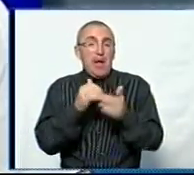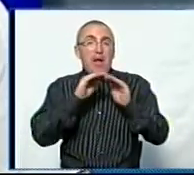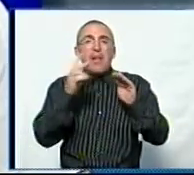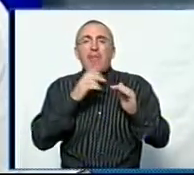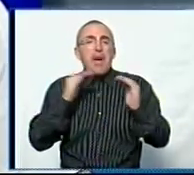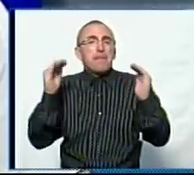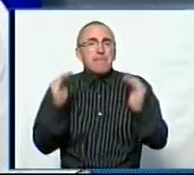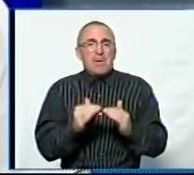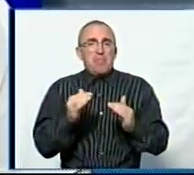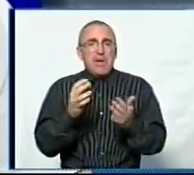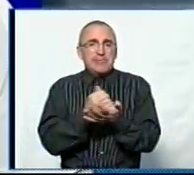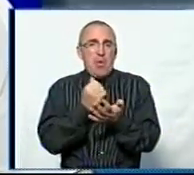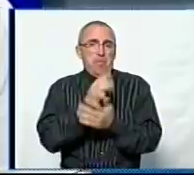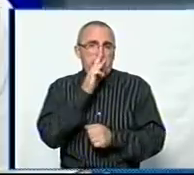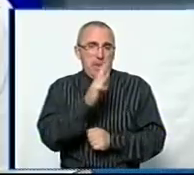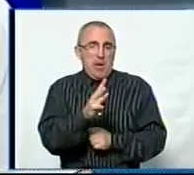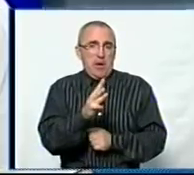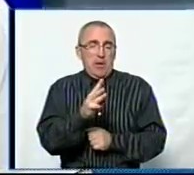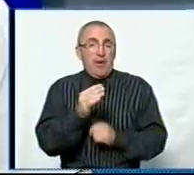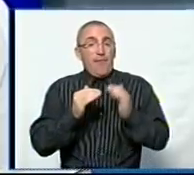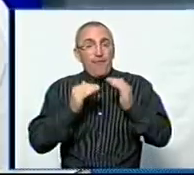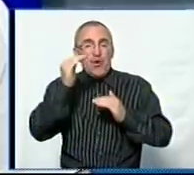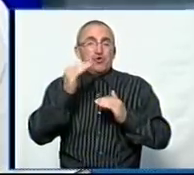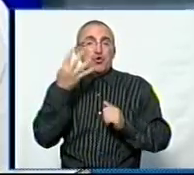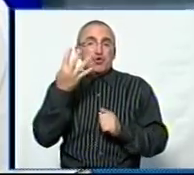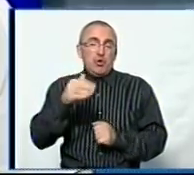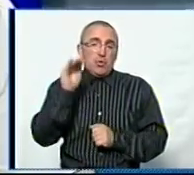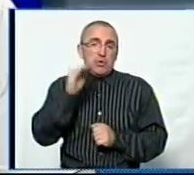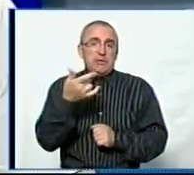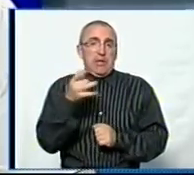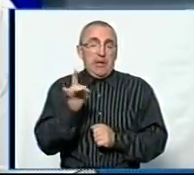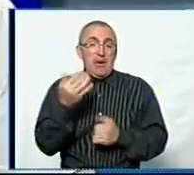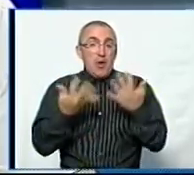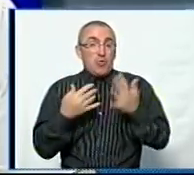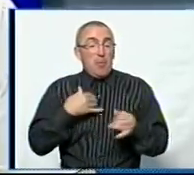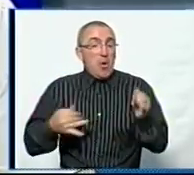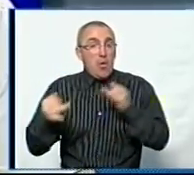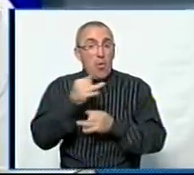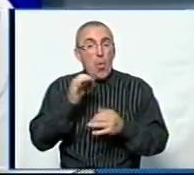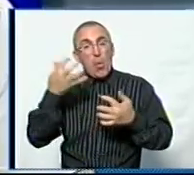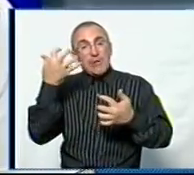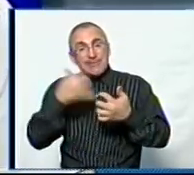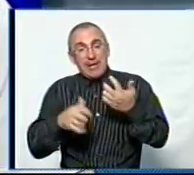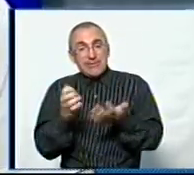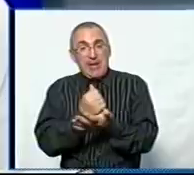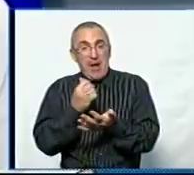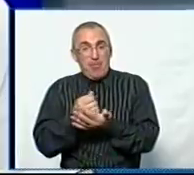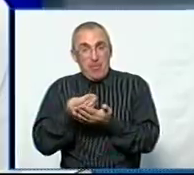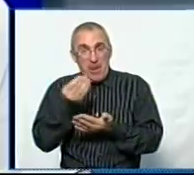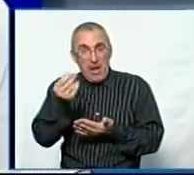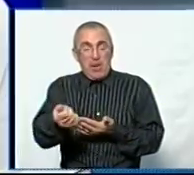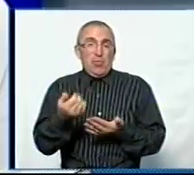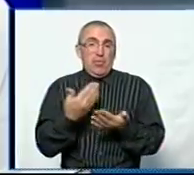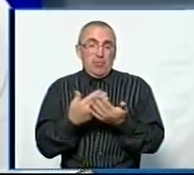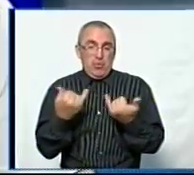мінімальної заробітної плати. Тобто вище 4 тисяч гривень. Якщо ми говоримо про середню заробітну плату по галузі